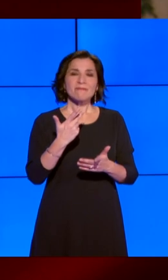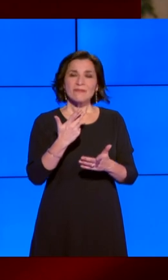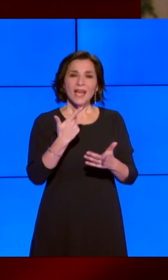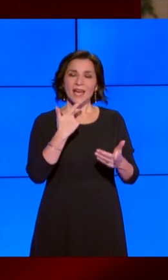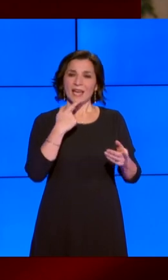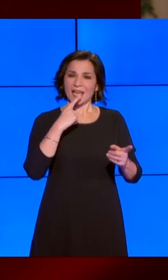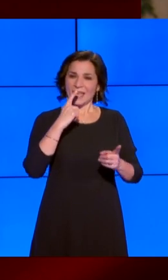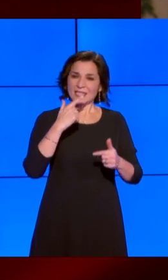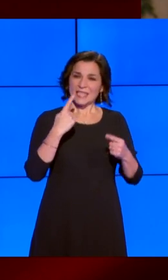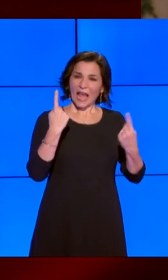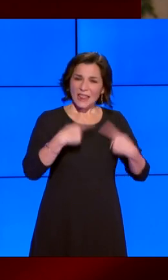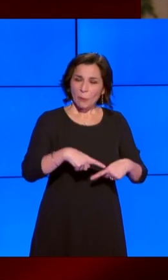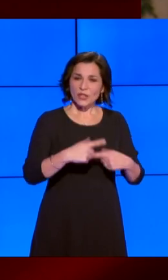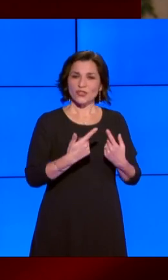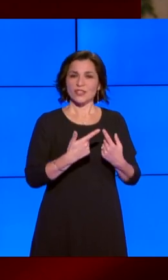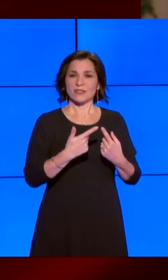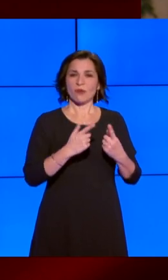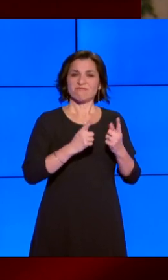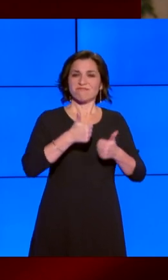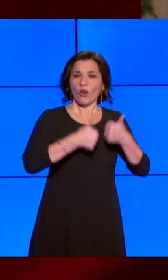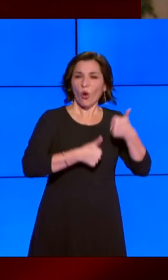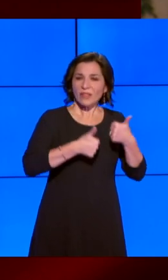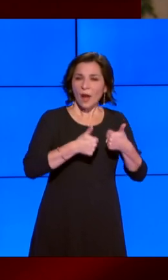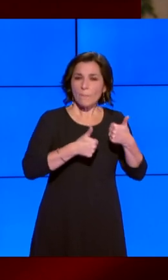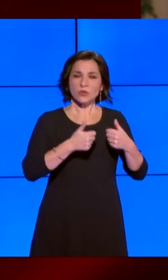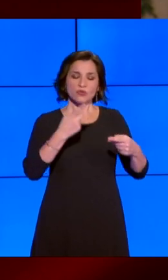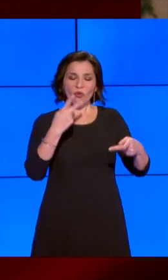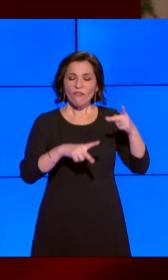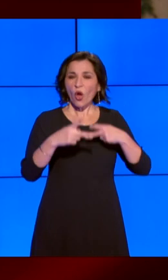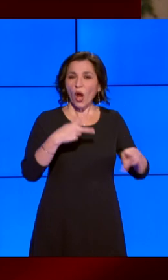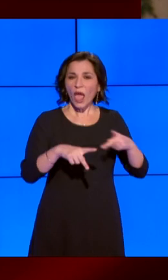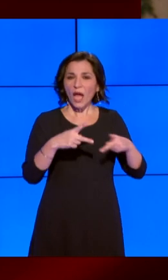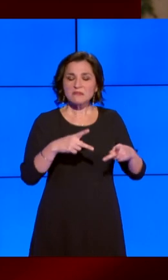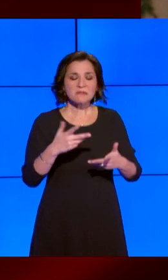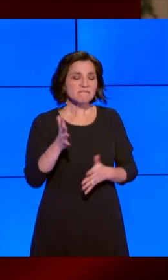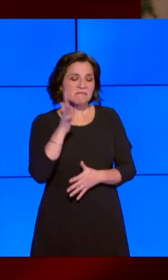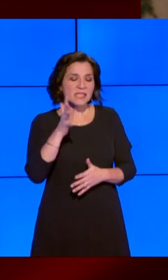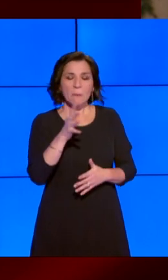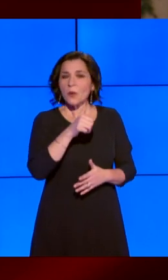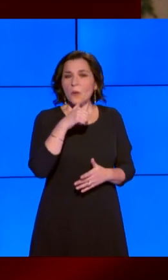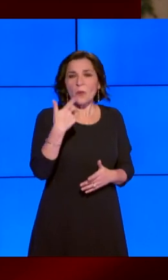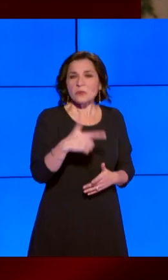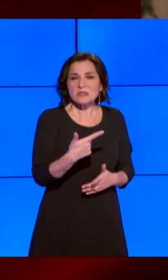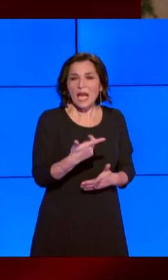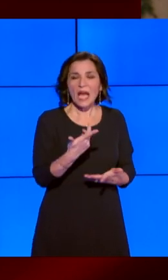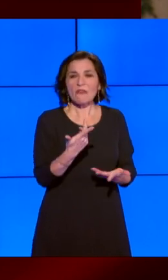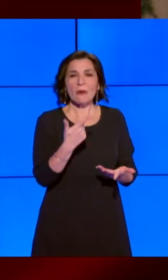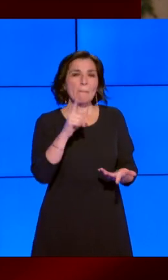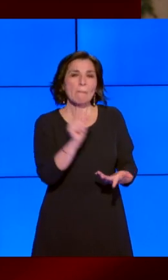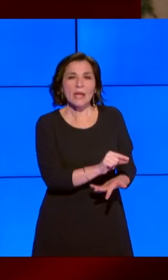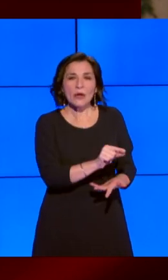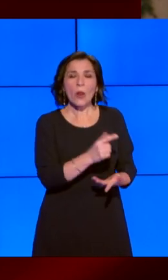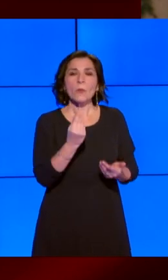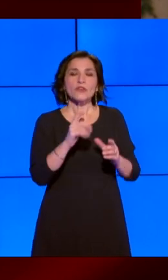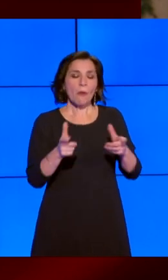inimicizie contrapposizioni violenze in un pianeta sempre più piccolo e raccolto